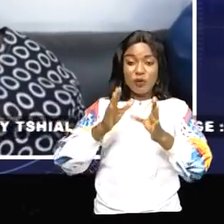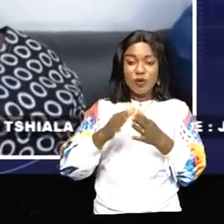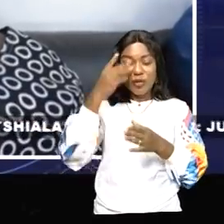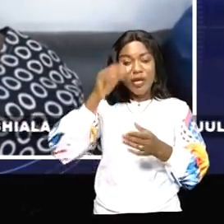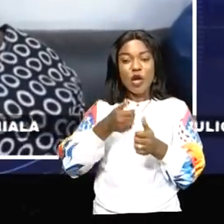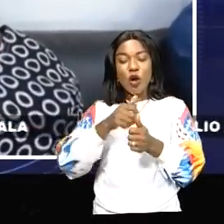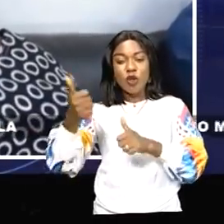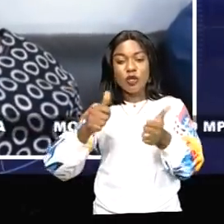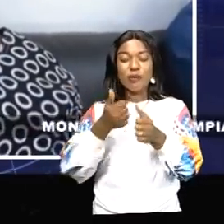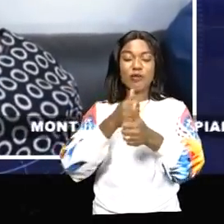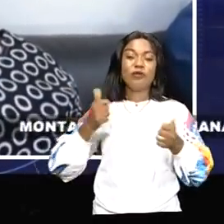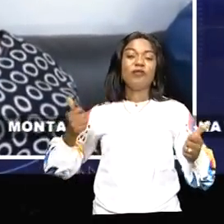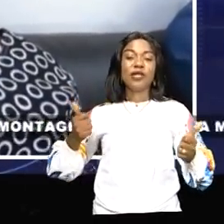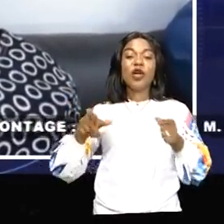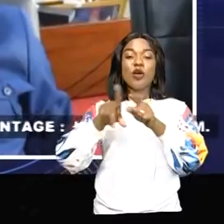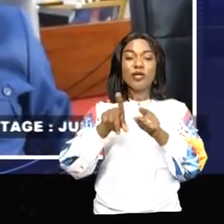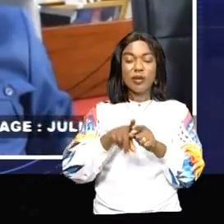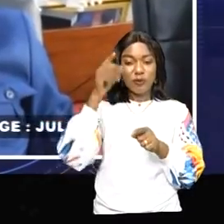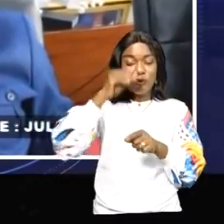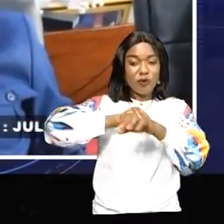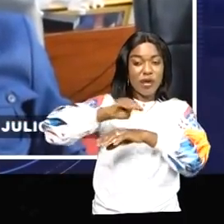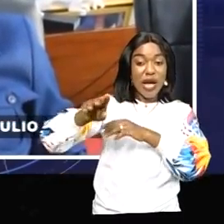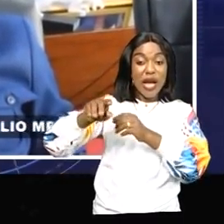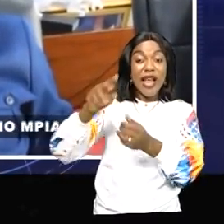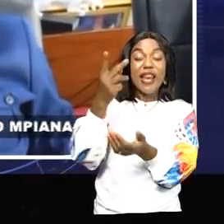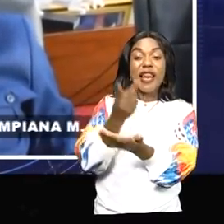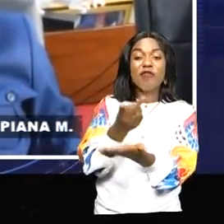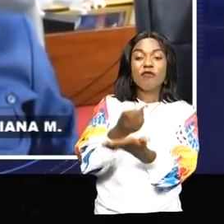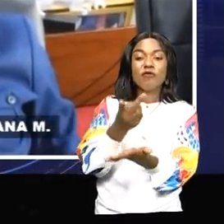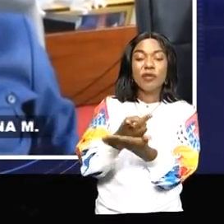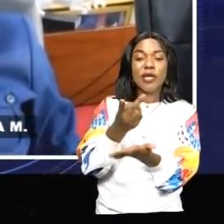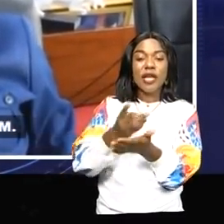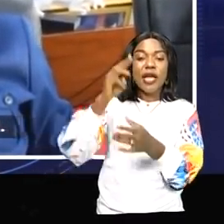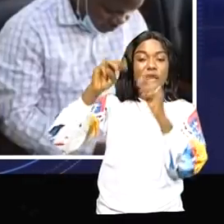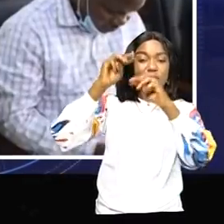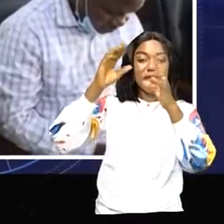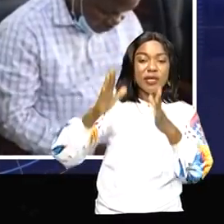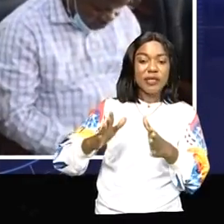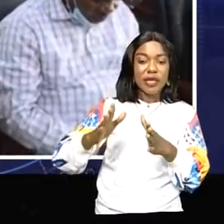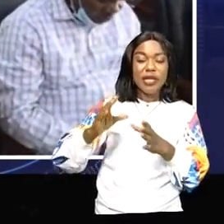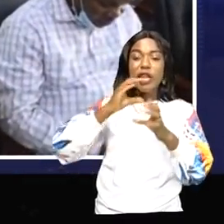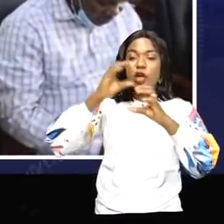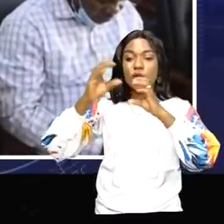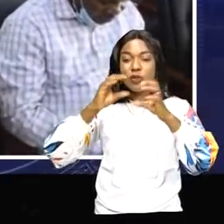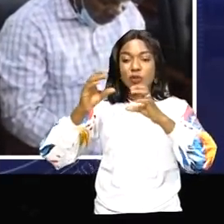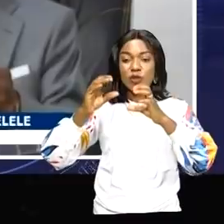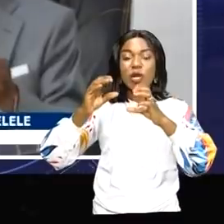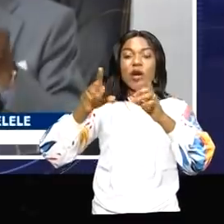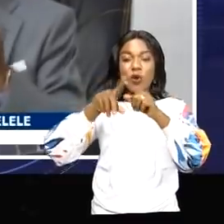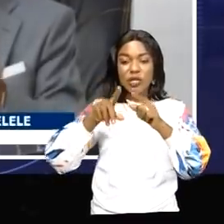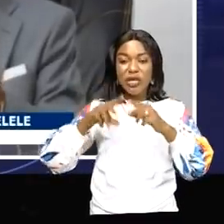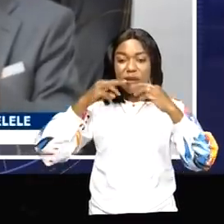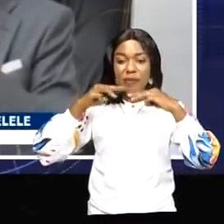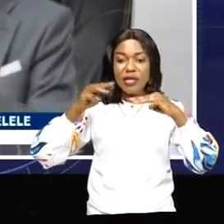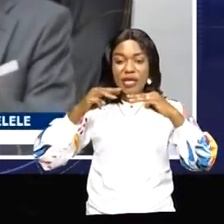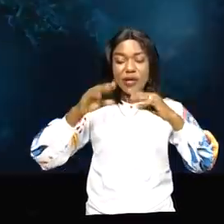épargnés. Sur la question des frais de retransmission des matchs de léopard football, le ministre de la Communication et Média, David Giolino Makelele, a tenu à